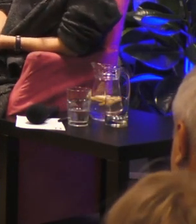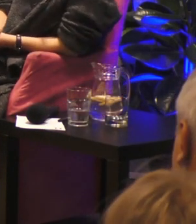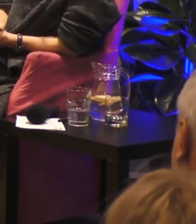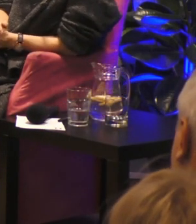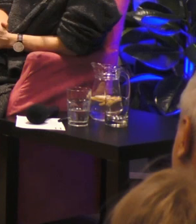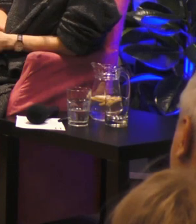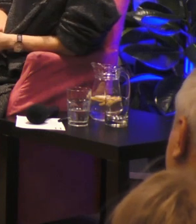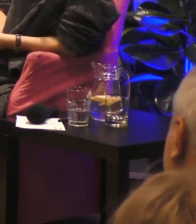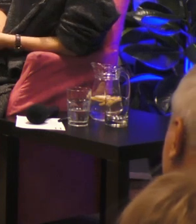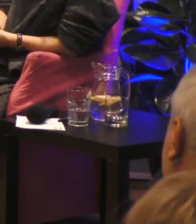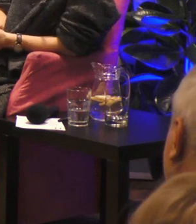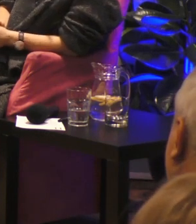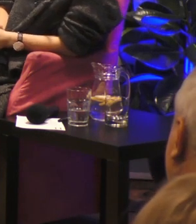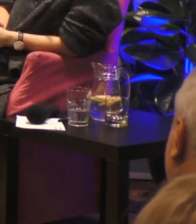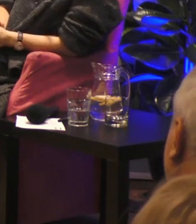Dzięki.